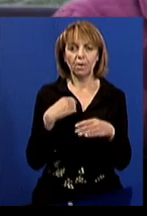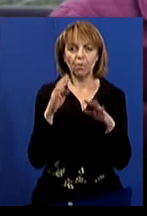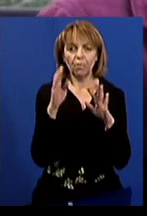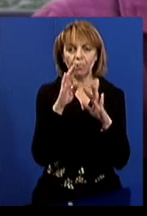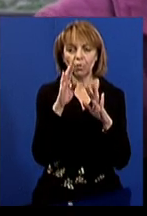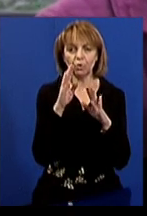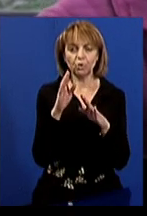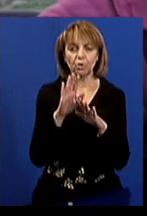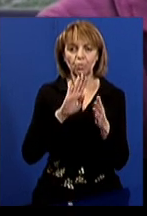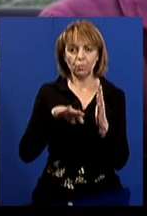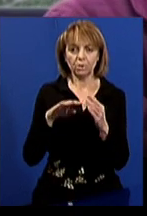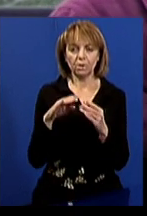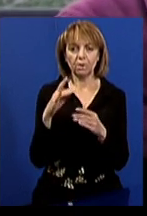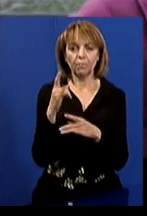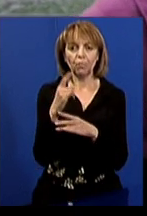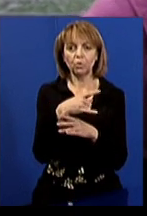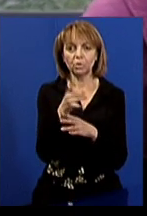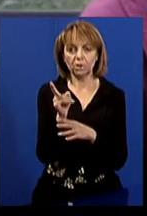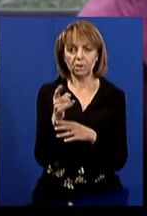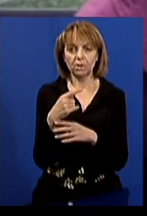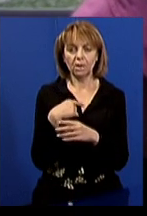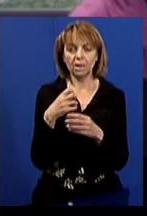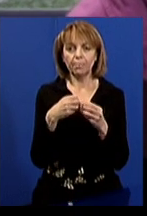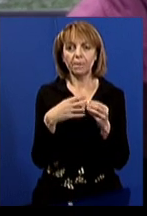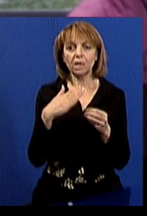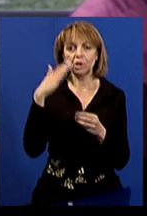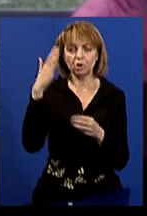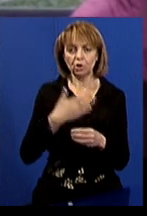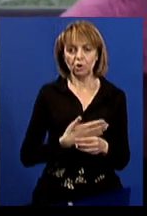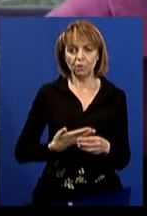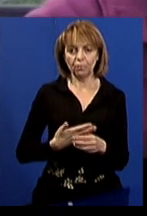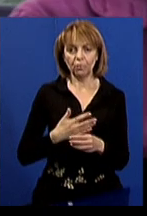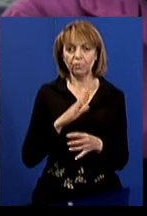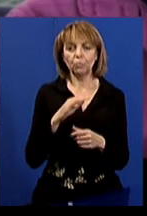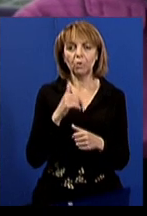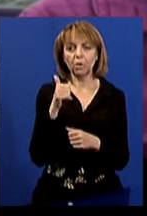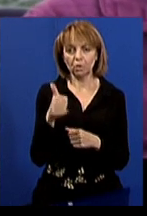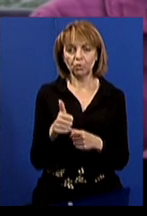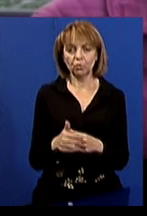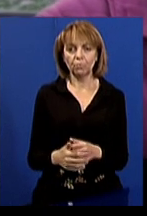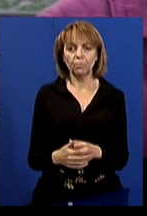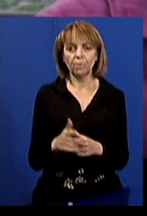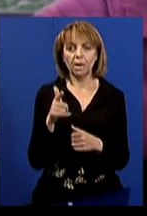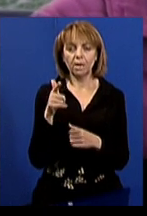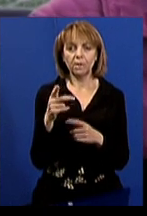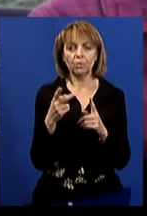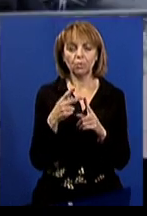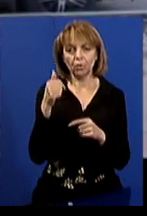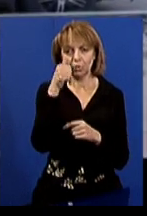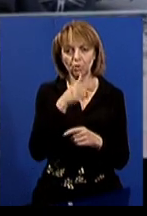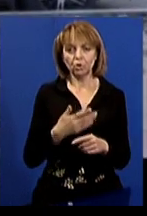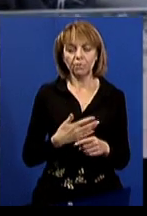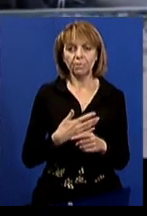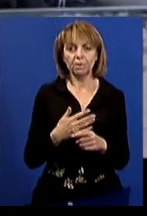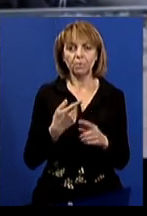форточку відкривала, і я на 15-му етажі живу. І все було добре». Галина Дроваруб мешкає у сесі